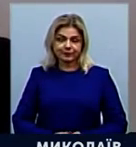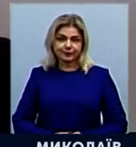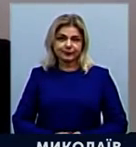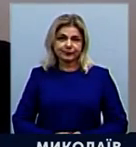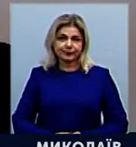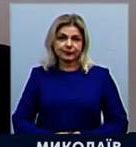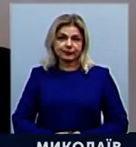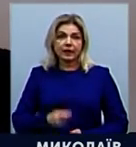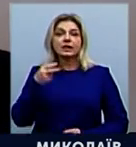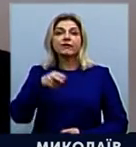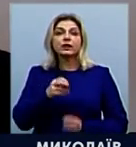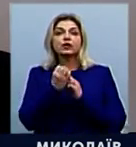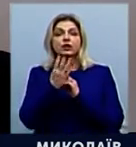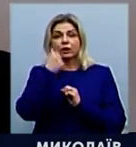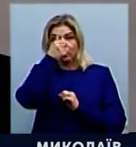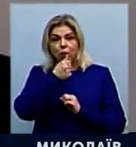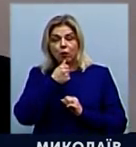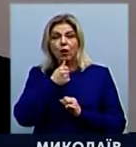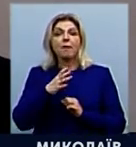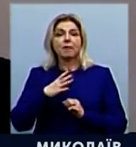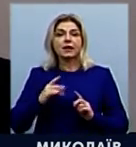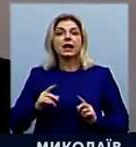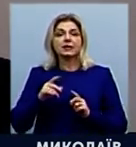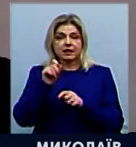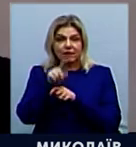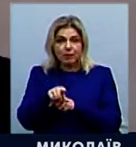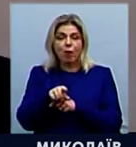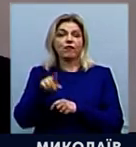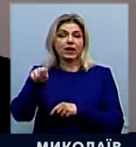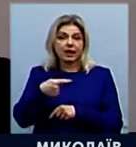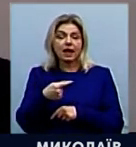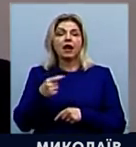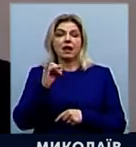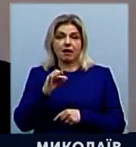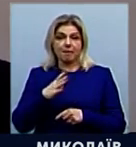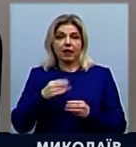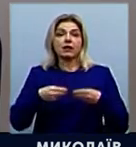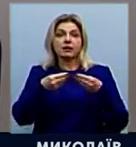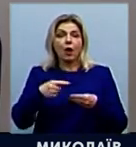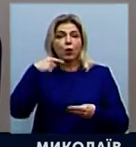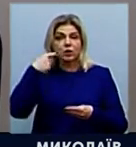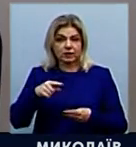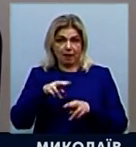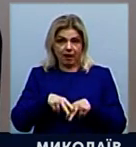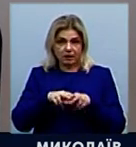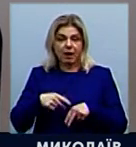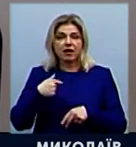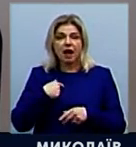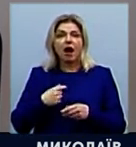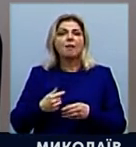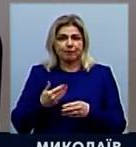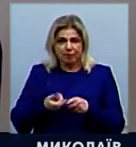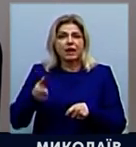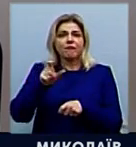З 2014 року був завербований в опінь на предоставлений мені російський паспорт. Я перевищив міру допустимого,